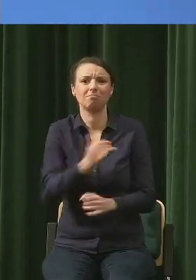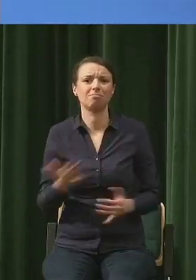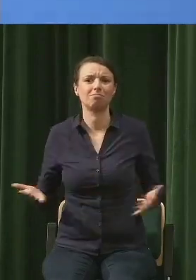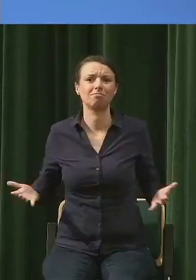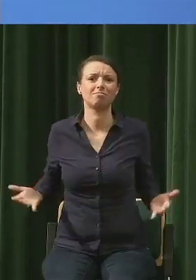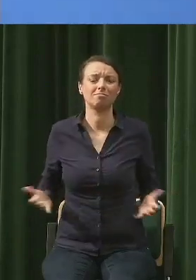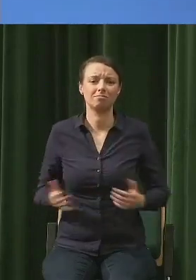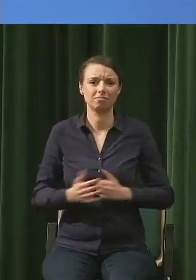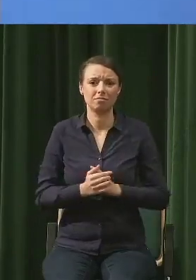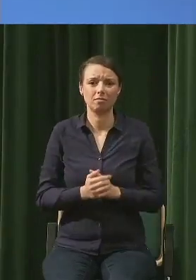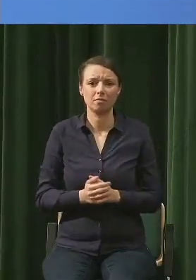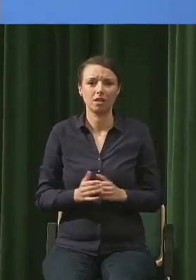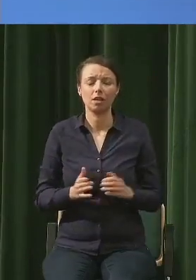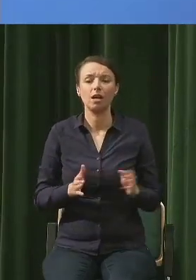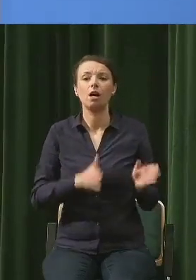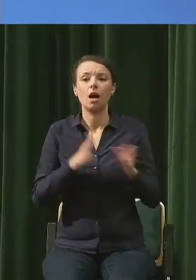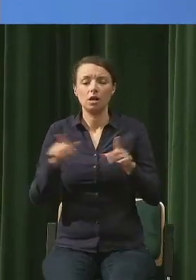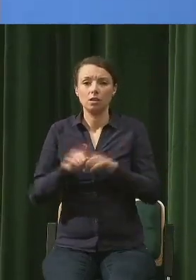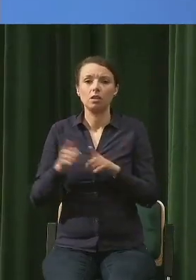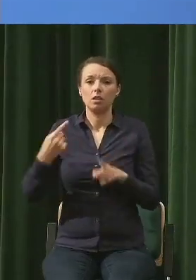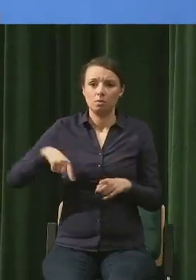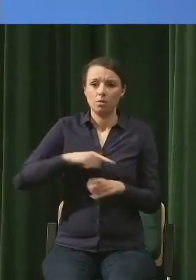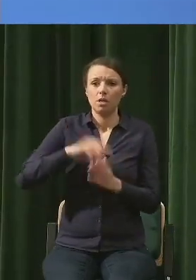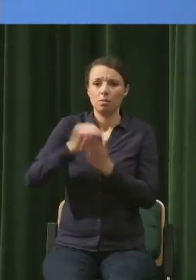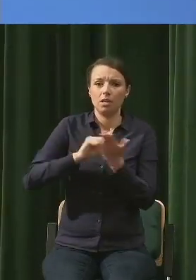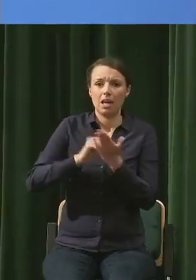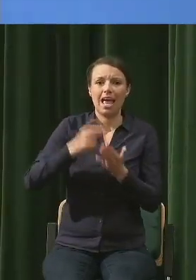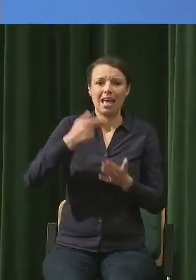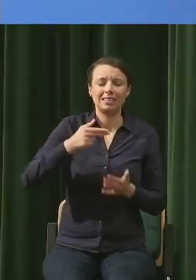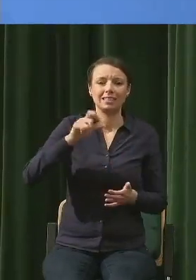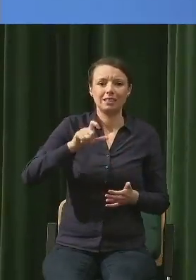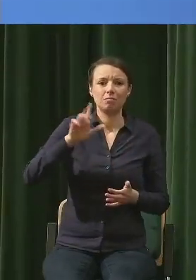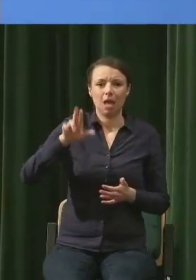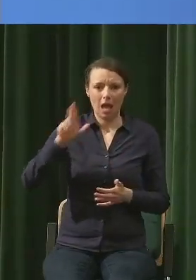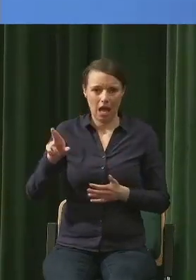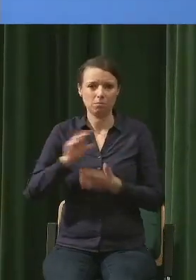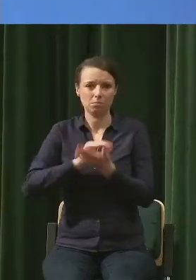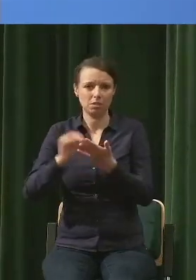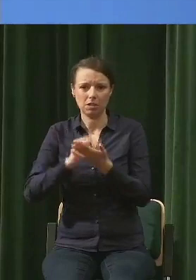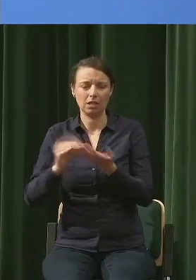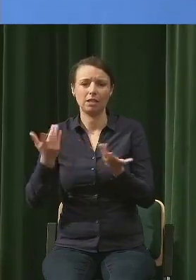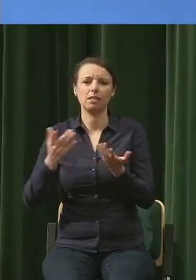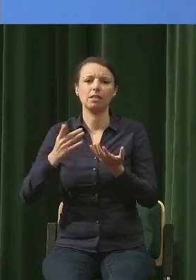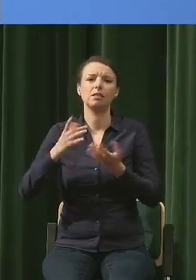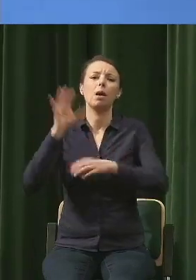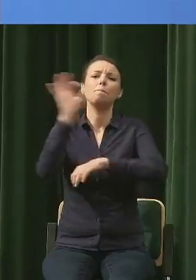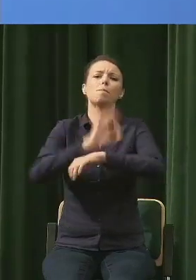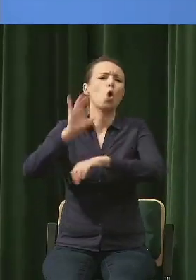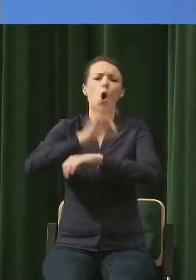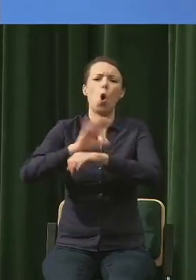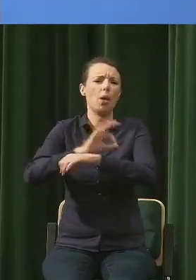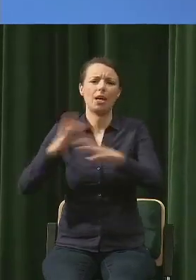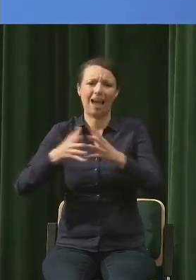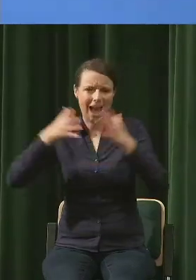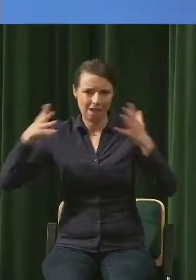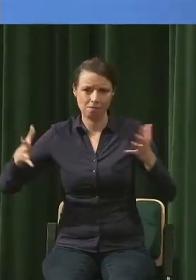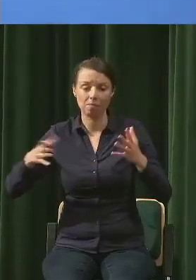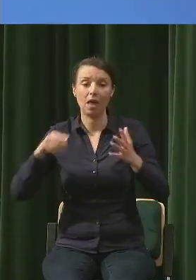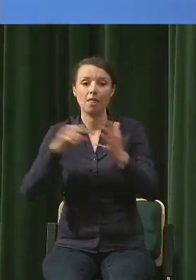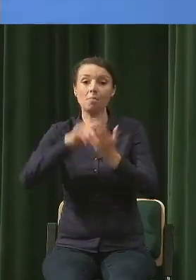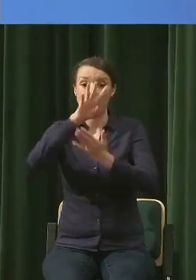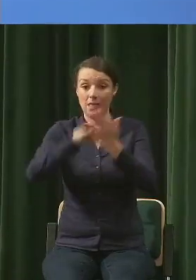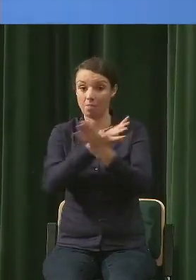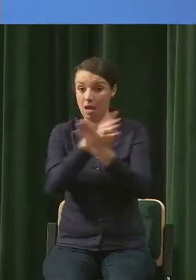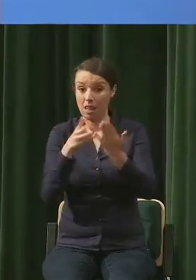rozległy grant do NCBR-u. I tam była w tabeli punkt, w którym musieliśmy